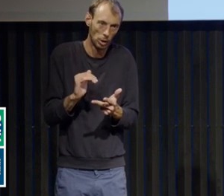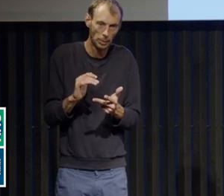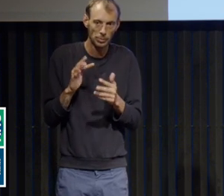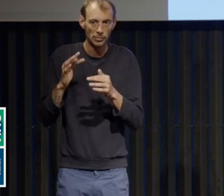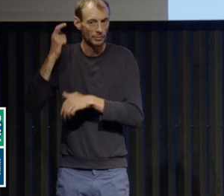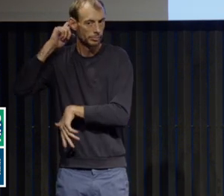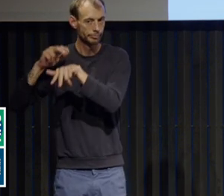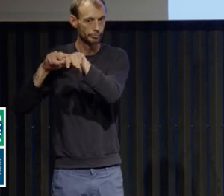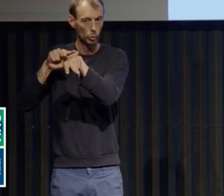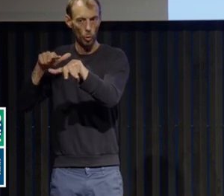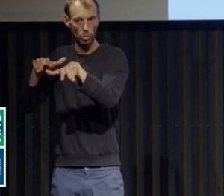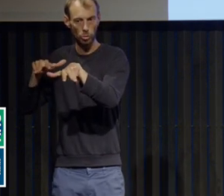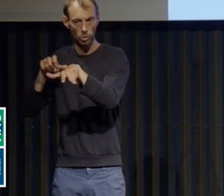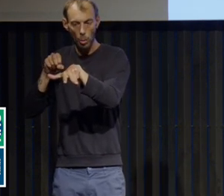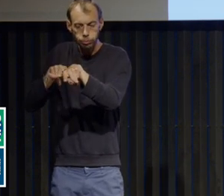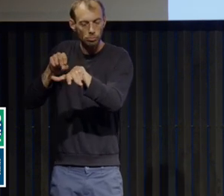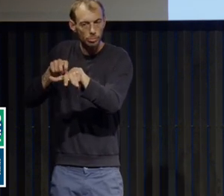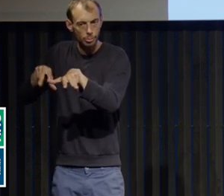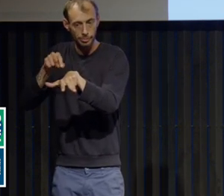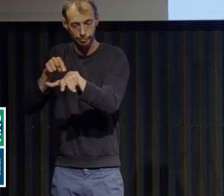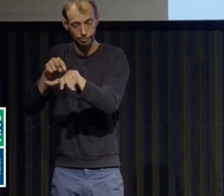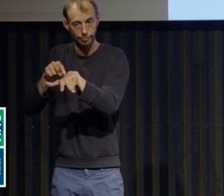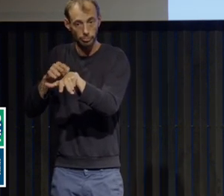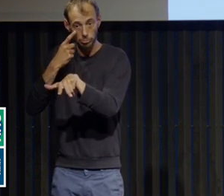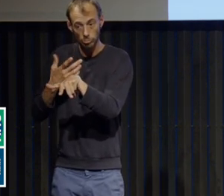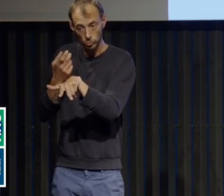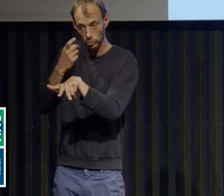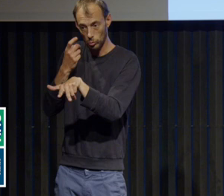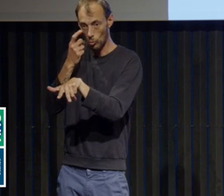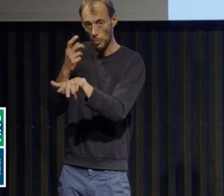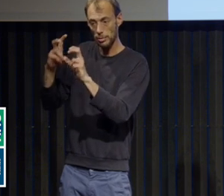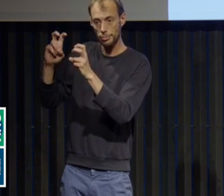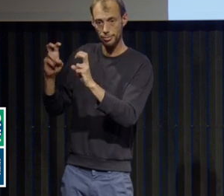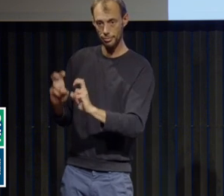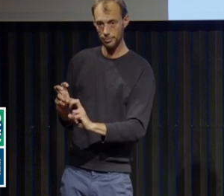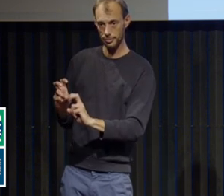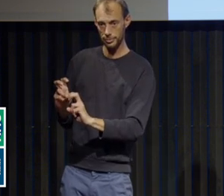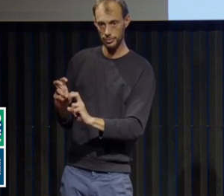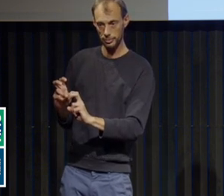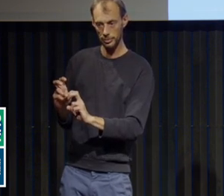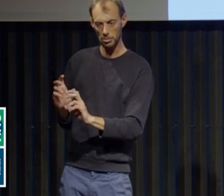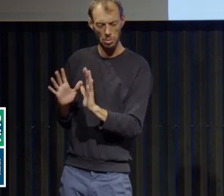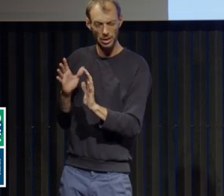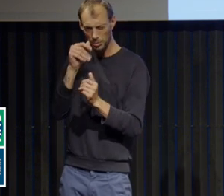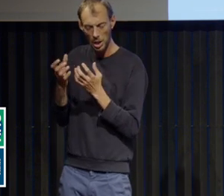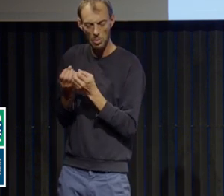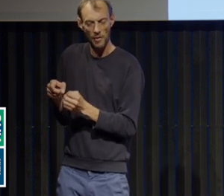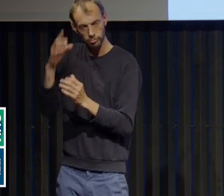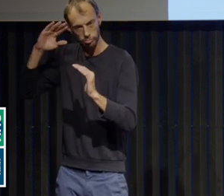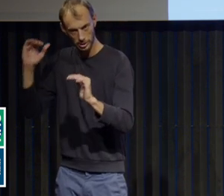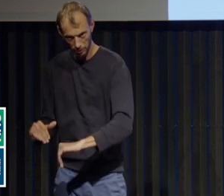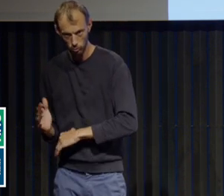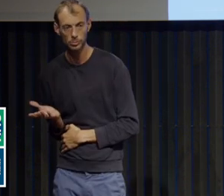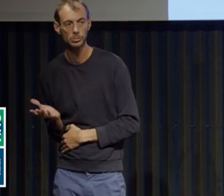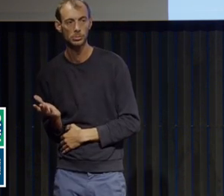des neurotransmetteurs au niveau du cerveau, une diminution qui peuvent expliquer un certain nombre de tableaux dépressifs, qui peuvent expliquer aussi que, finalement, les